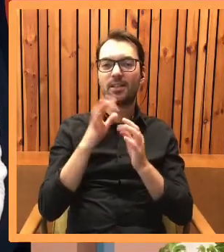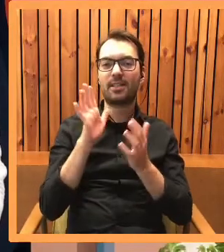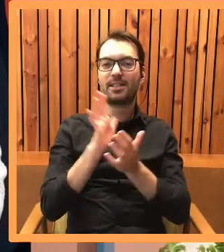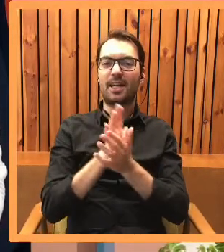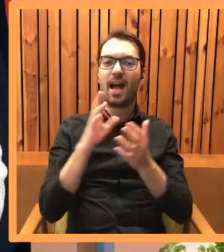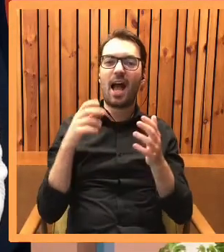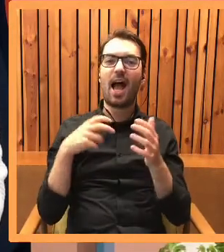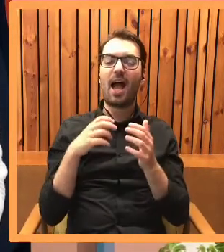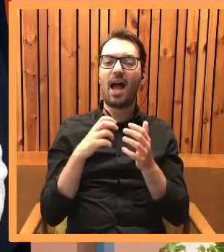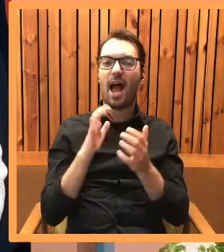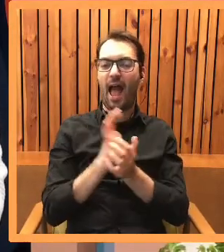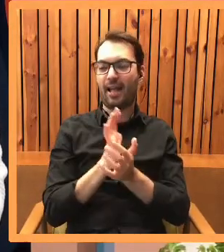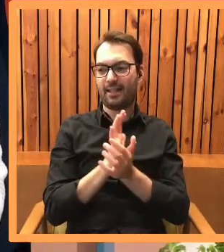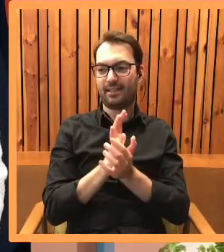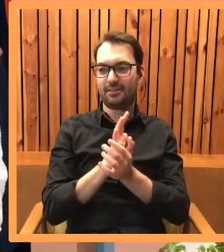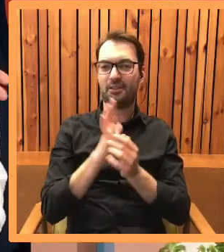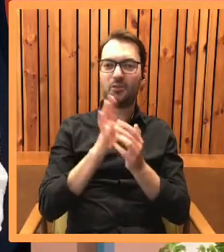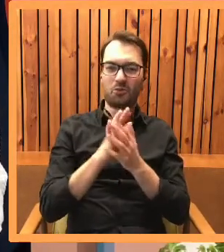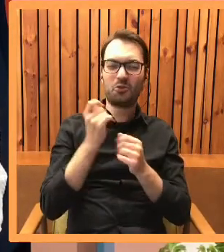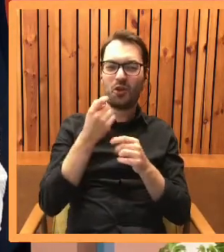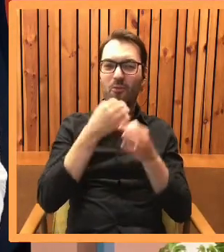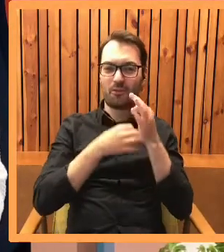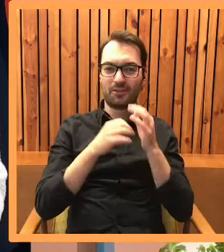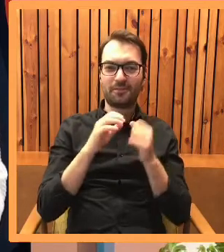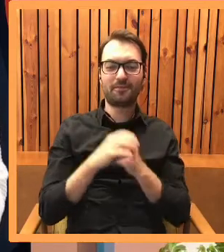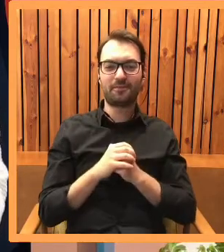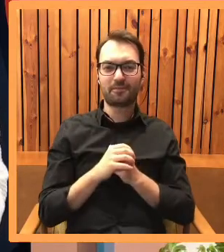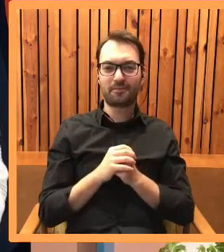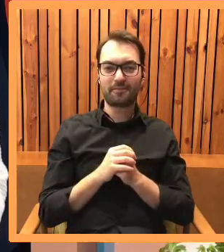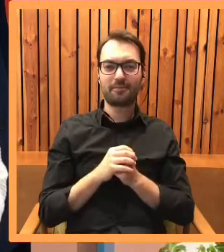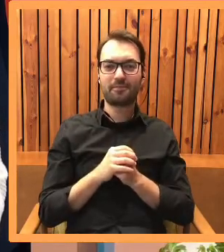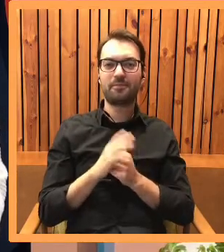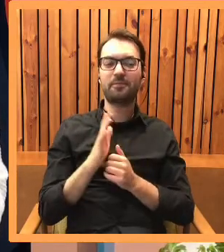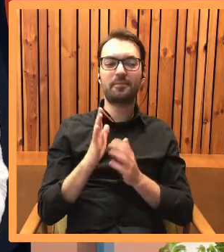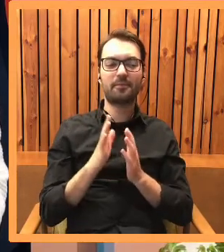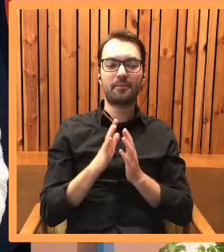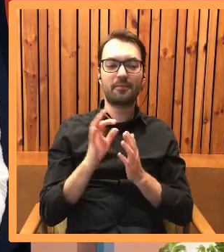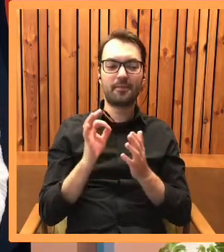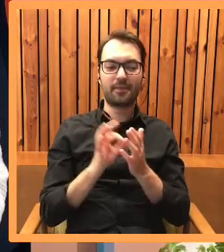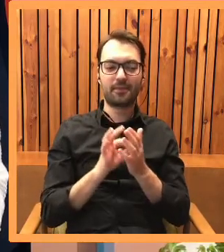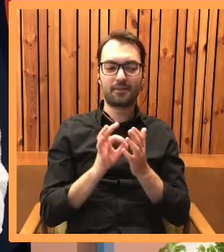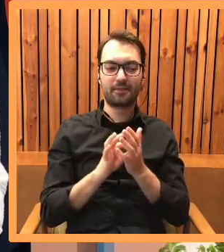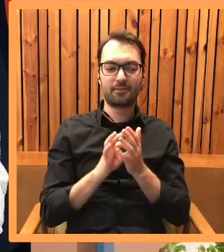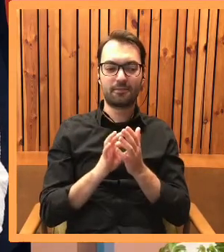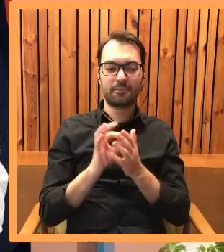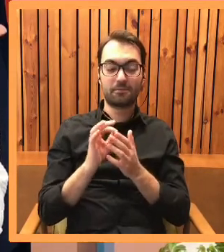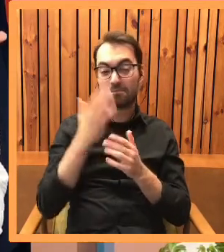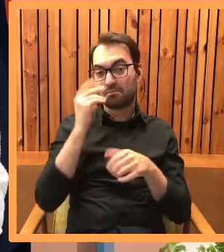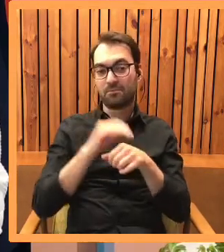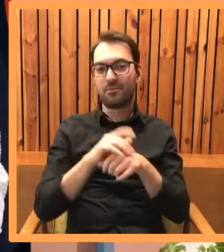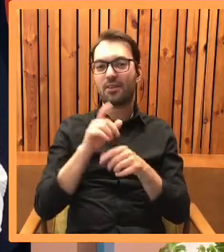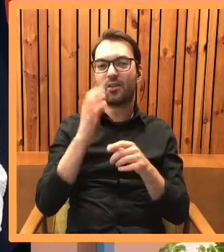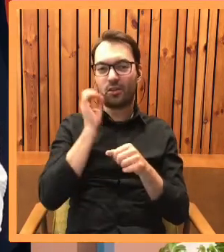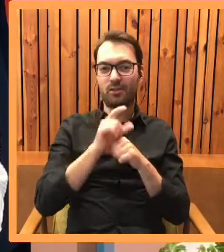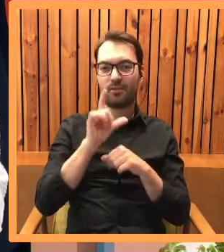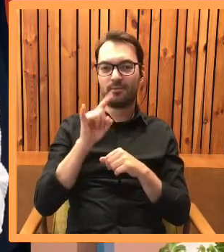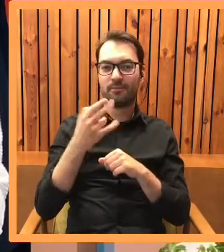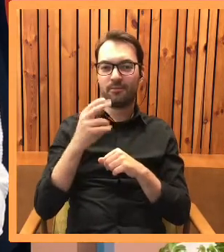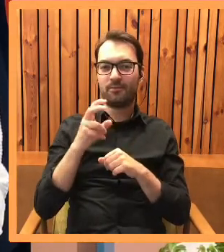charakteru. Wspomniałaś już oczywiście trochę cech charakteru twoich kotów, ale powiedziałabym, że na pewno nie wiem, czy się zgodzisz. Jest cyniczny,